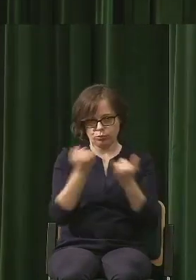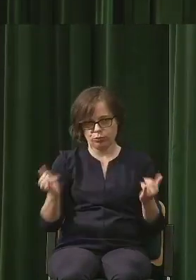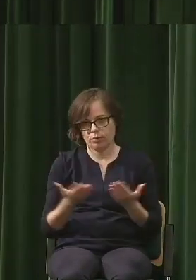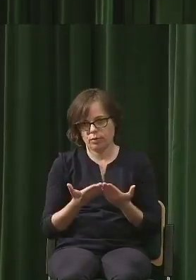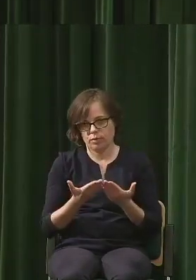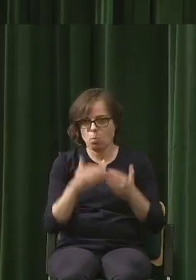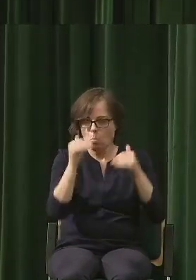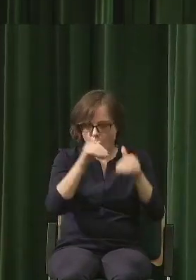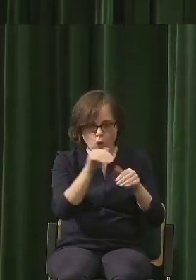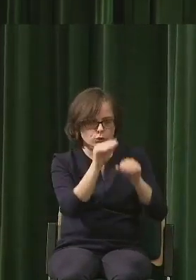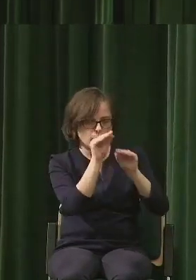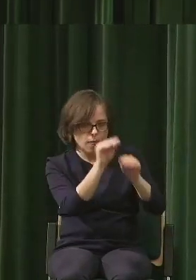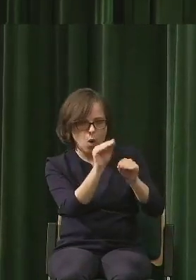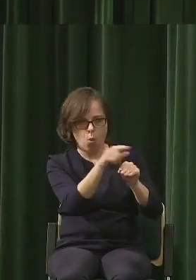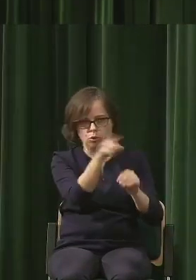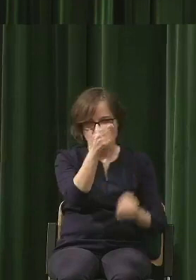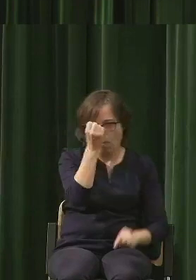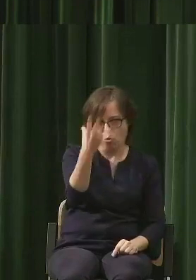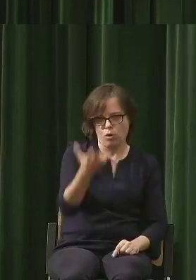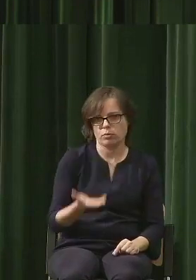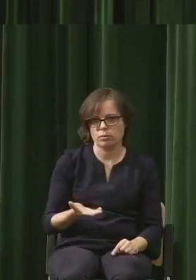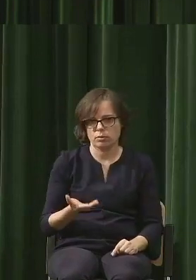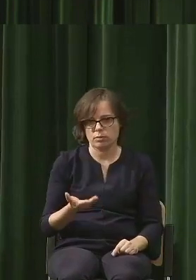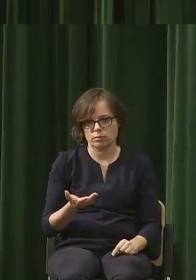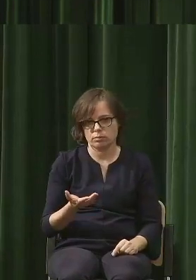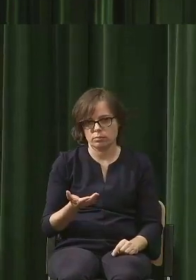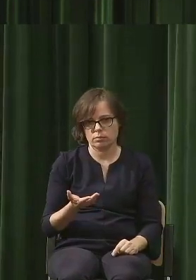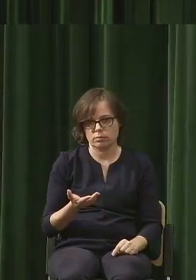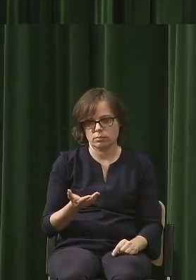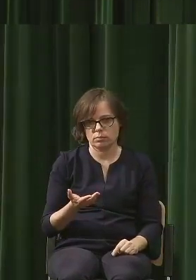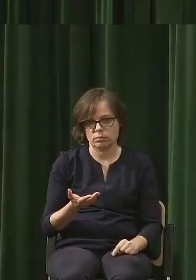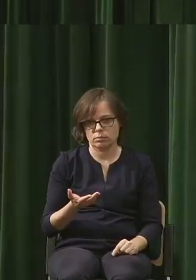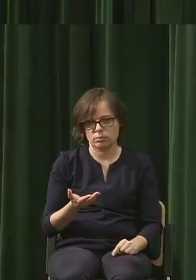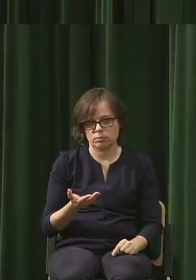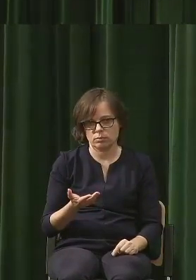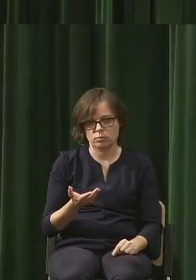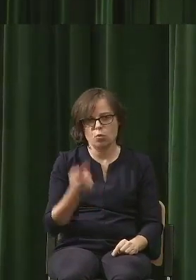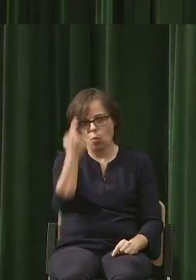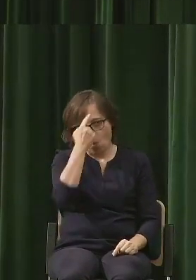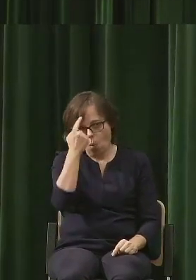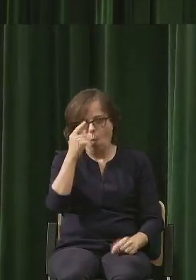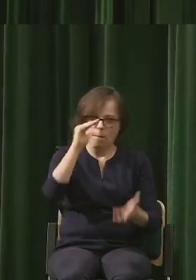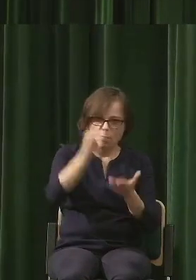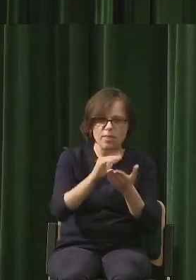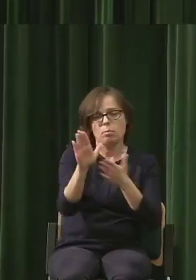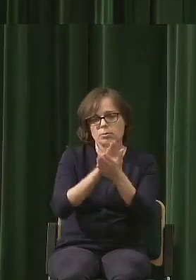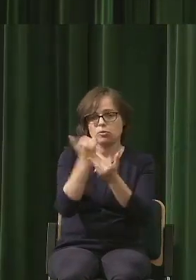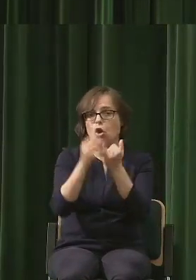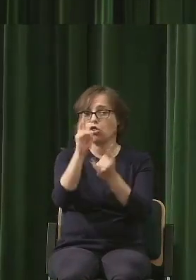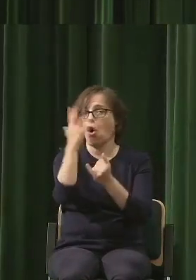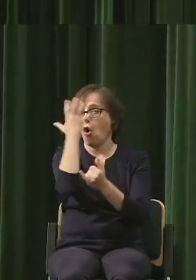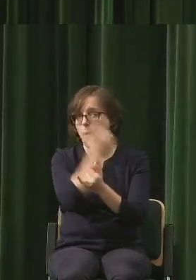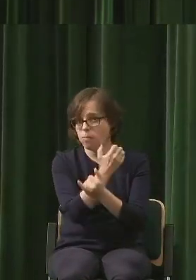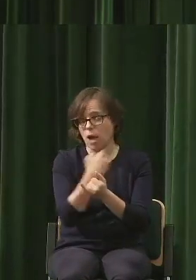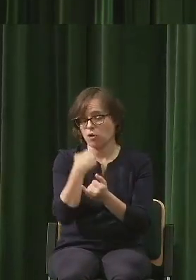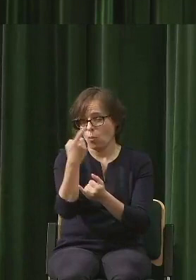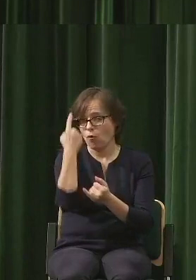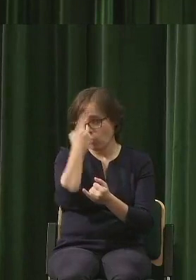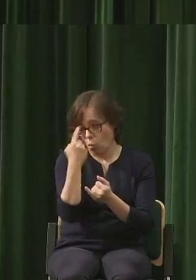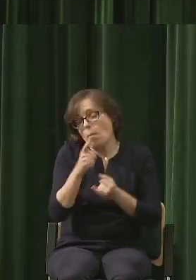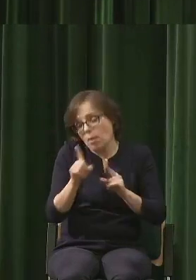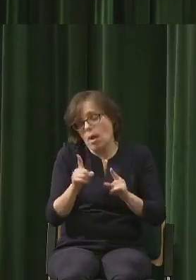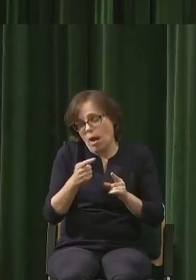kosztem głupoty, nazwijmy to, przepraszam, jeszcze raz się ktoś się obrazi do tego typu określenia.